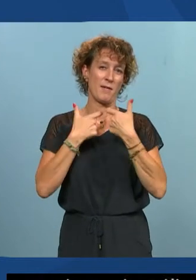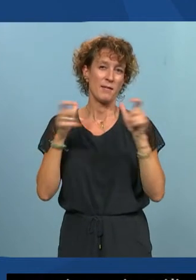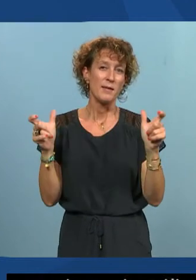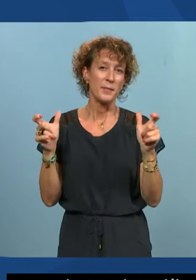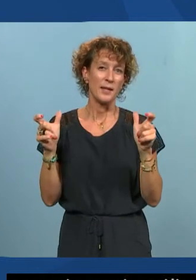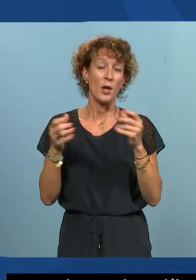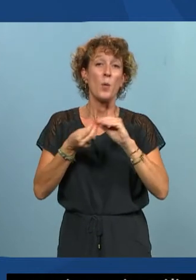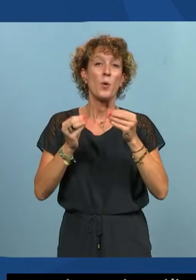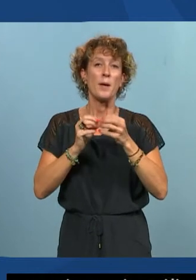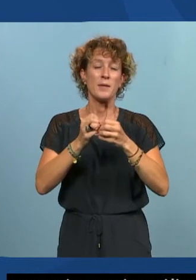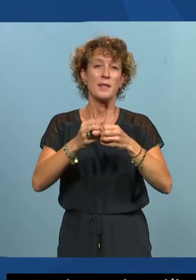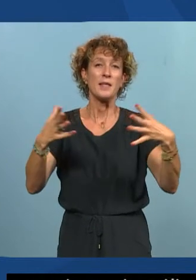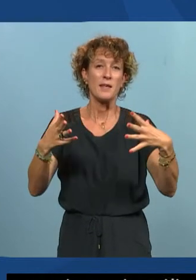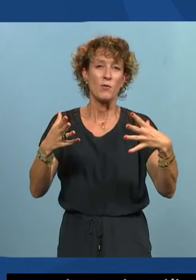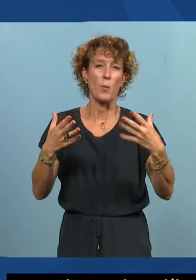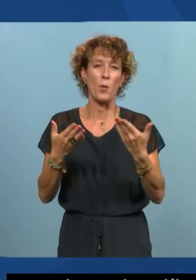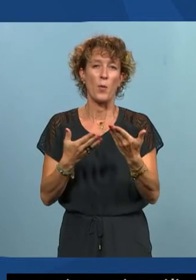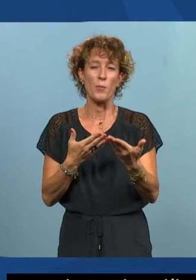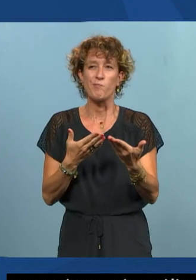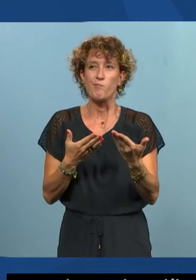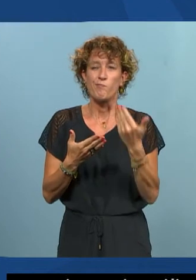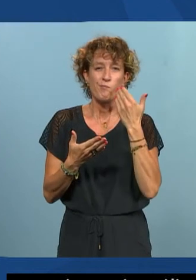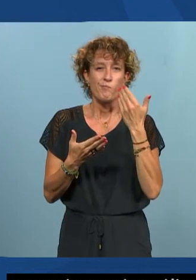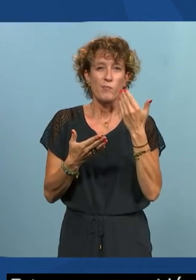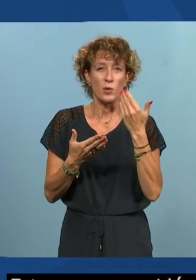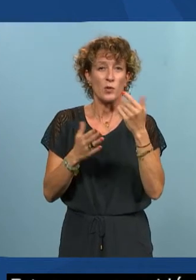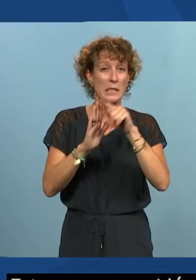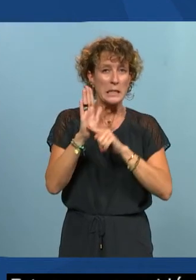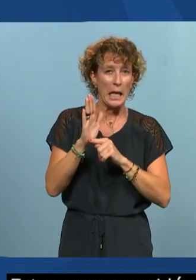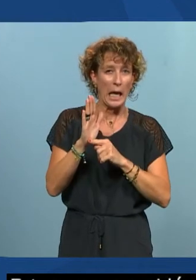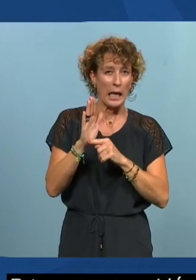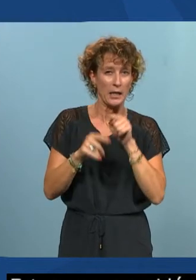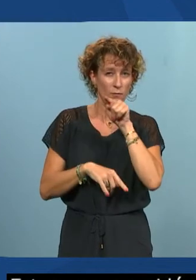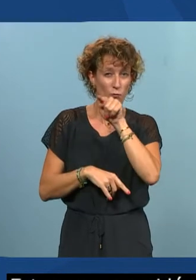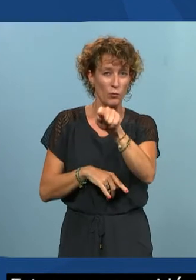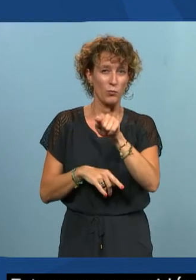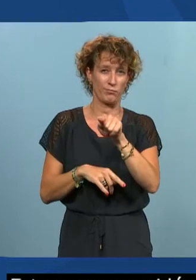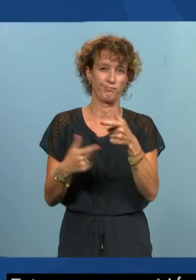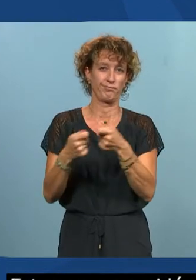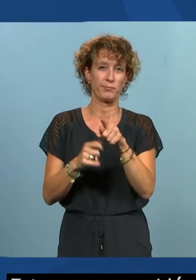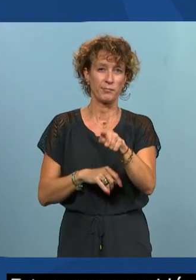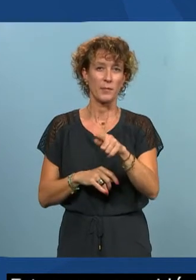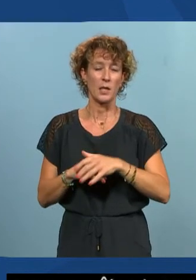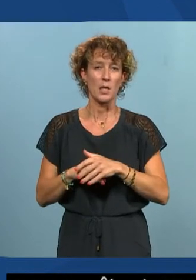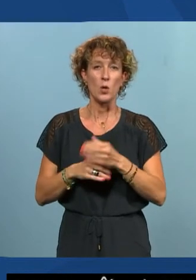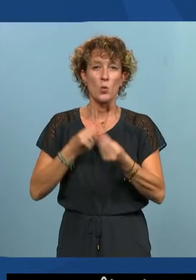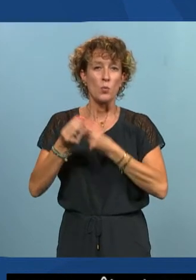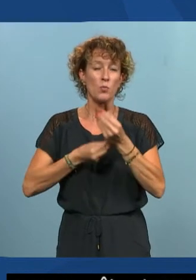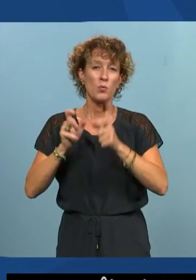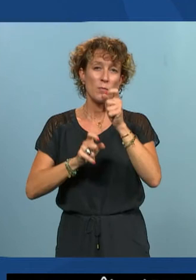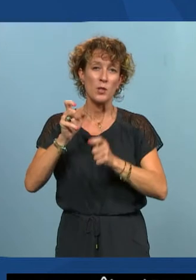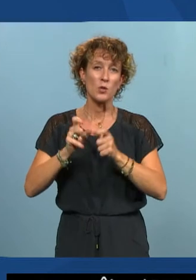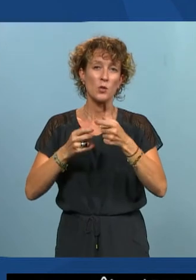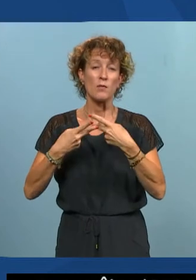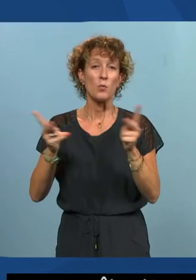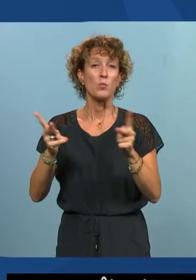développeurs ou des développeuses qui nous écoutent avec des règles justement qui vont les concerner il probablement des personnes qui publient des contenus et donc vous avez aussi